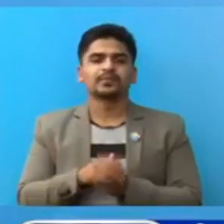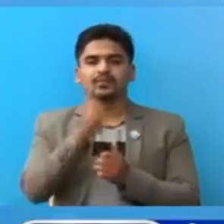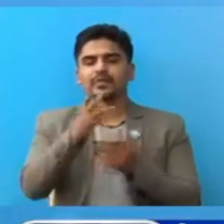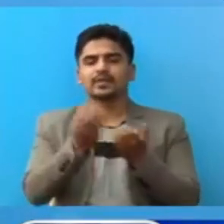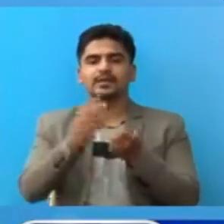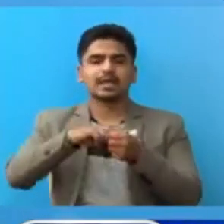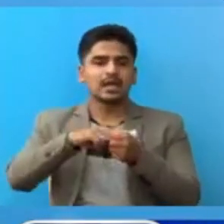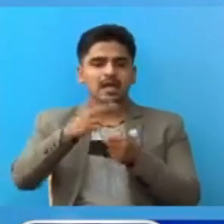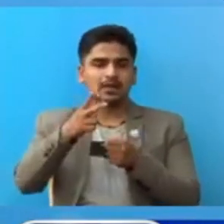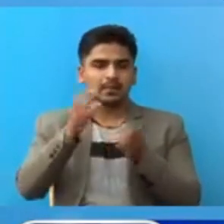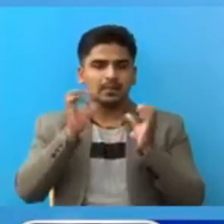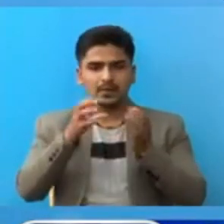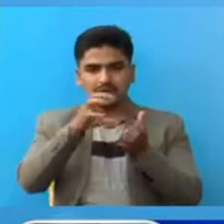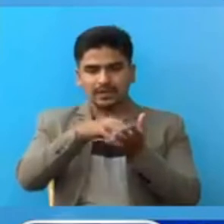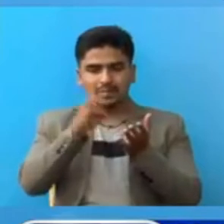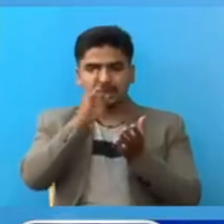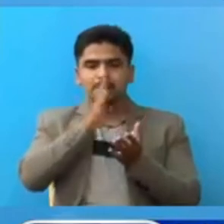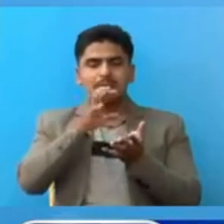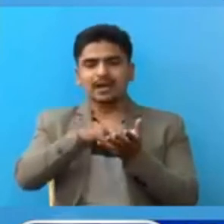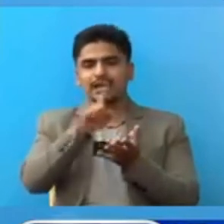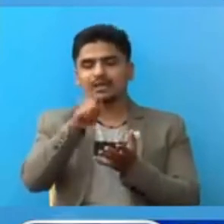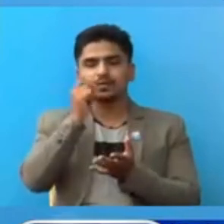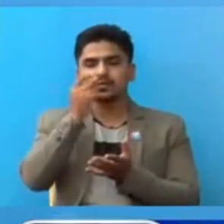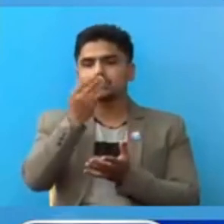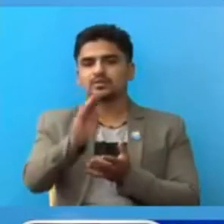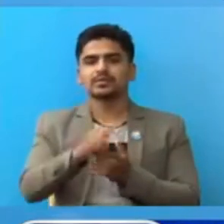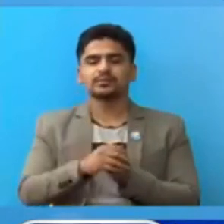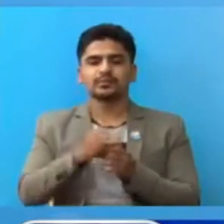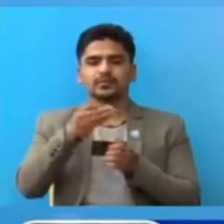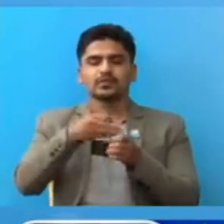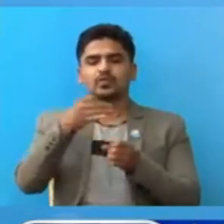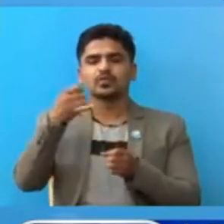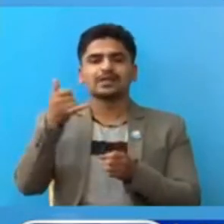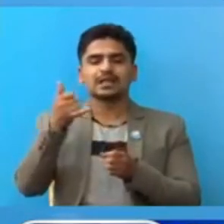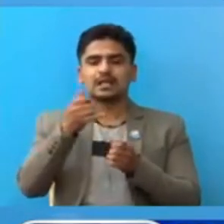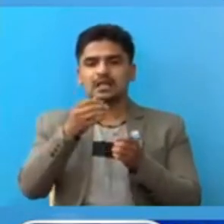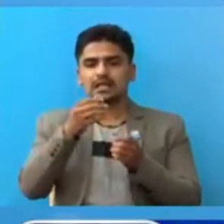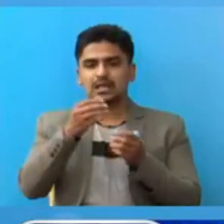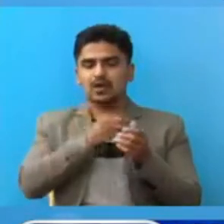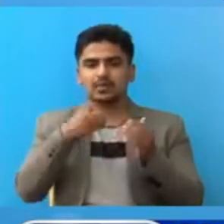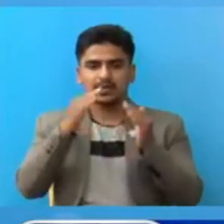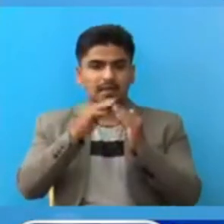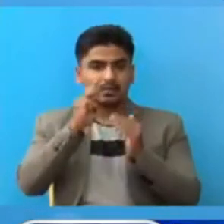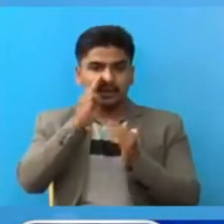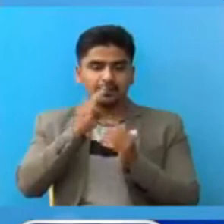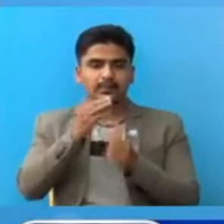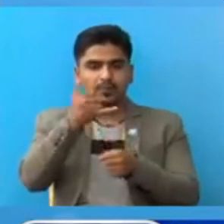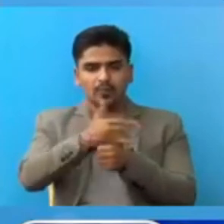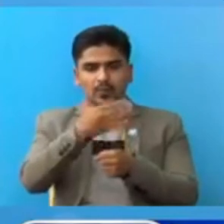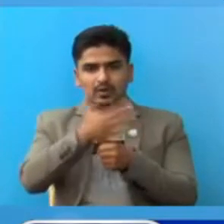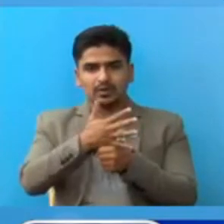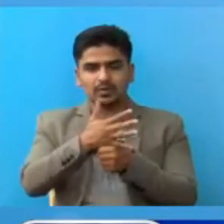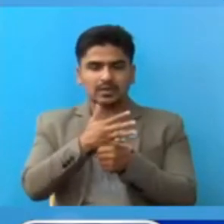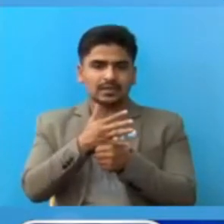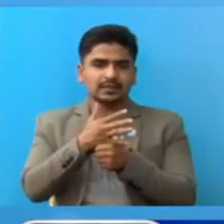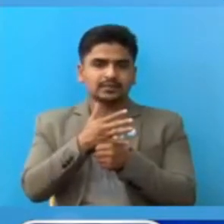पर्योक्साला हेटवडामां बारा का एक पुरुष नूँचा। धुलिखेल अस्पताल धुलिखेल मां भकतपुर का